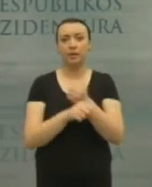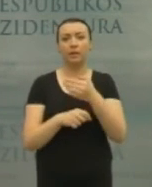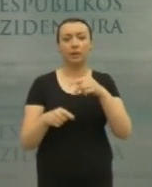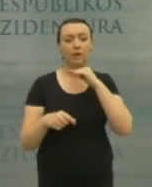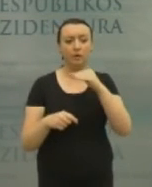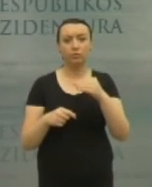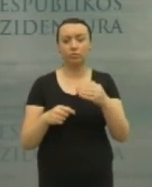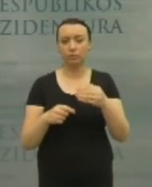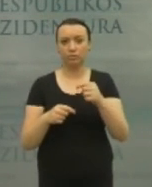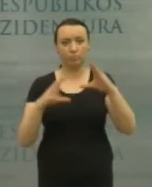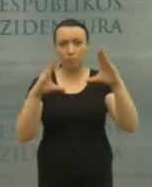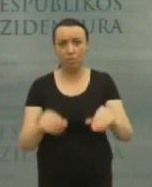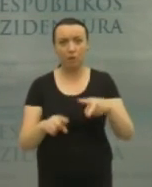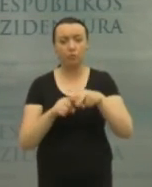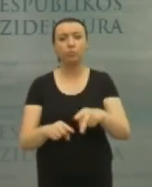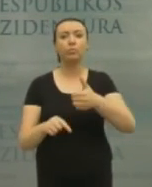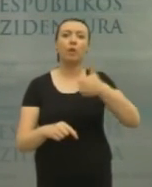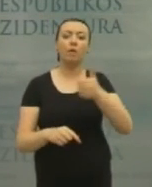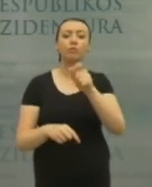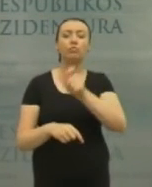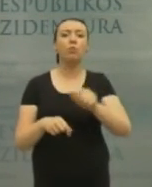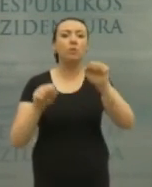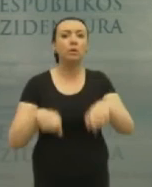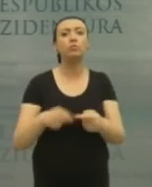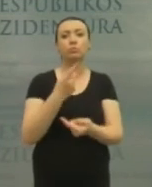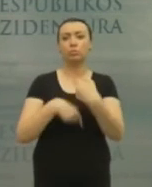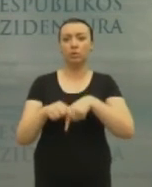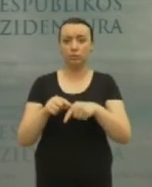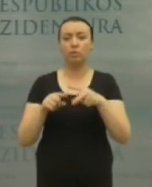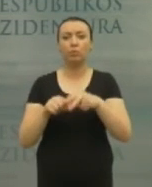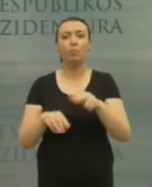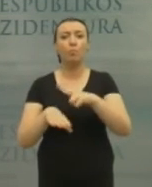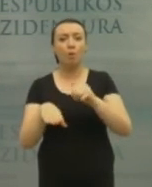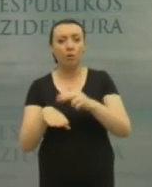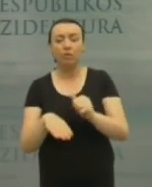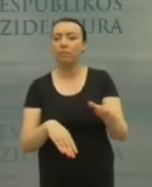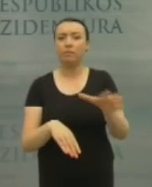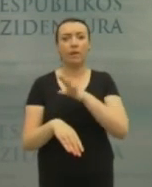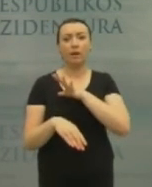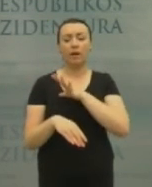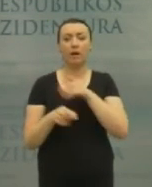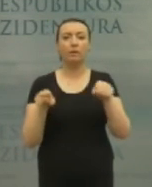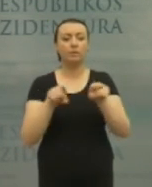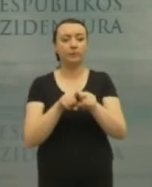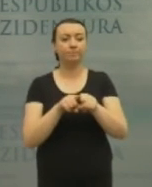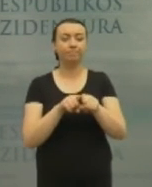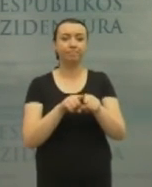atpalaiduoti nuo šitų užduočių, kad galėtų grįžti prie savo pagrindinių užduočių. Policijos pareigūnai neturėtų gaišti savo laiko